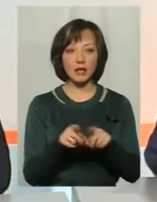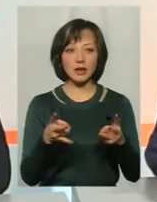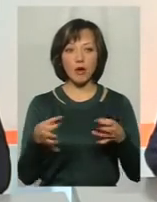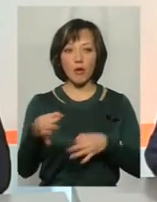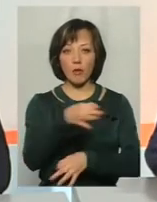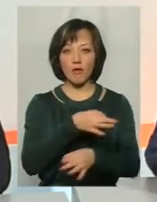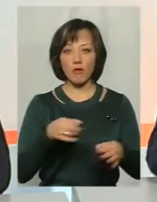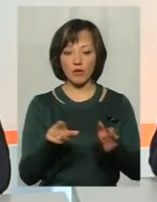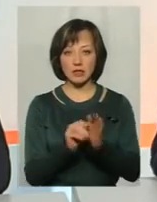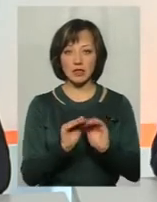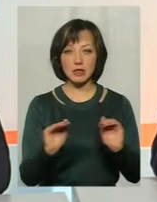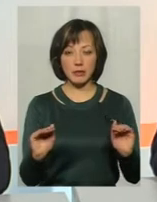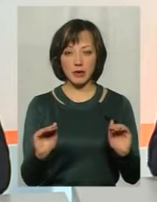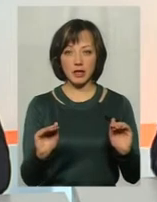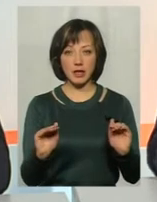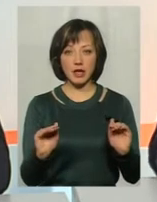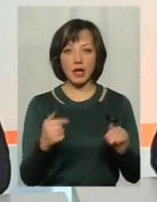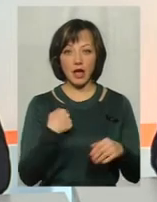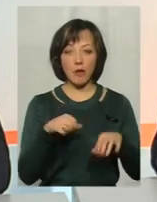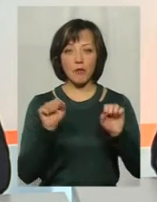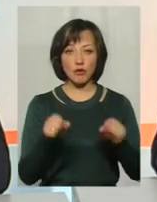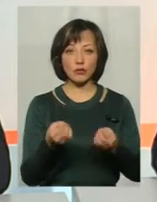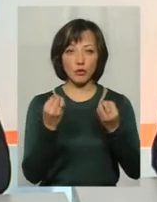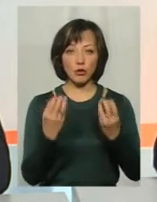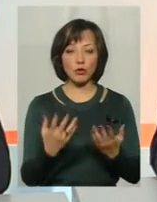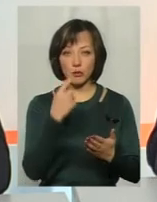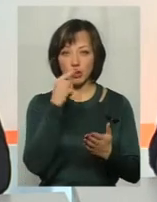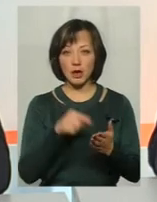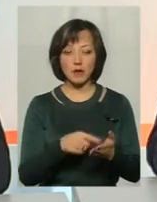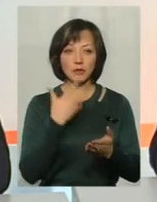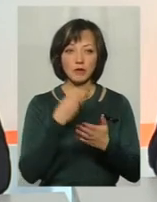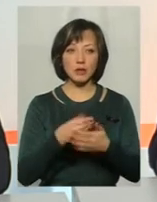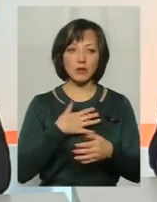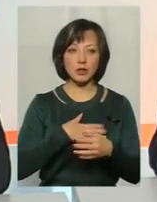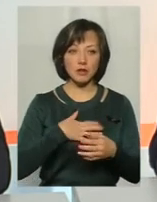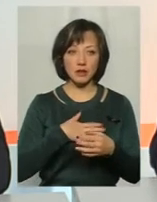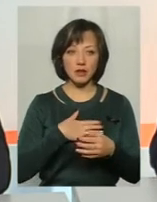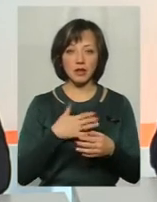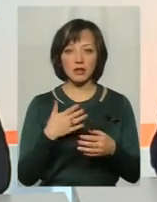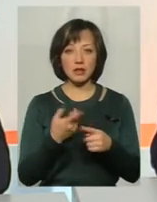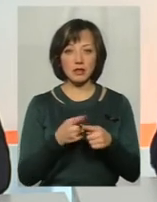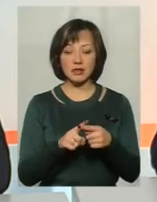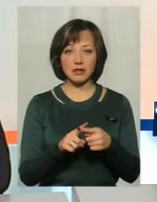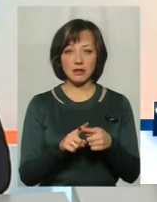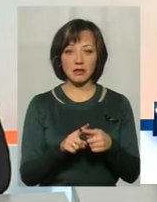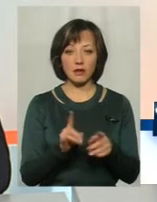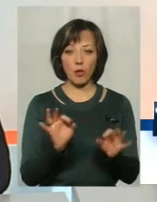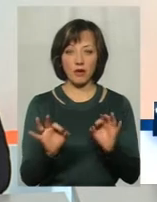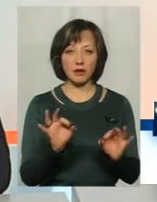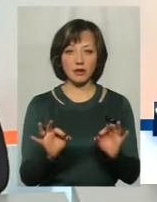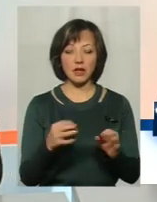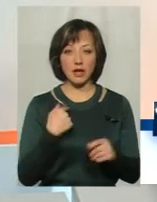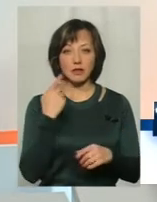обгорювати все з дітьми. Те, що я можу просто потрапити в якісь свої переживання на рахунок дітей, це буде необ'єктивно.